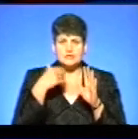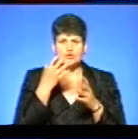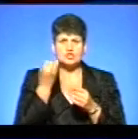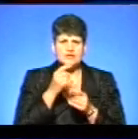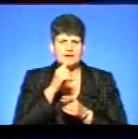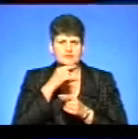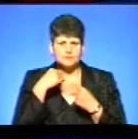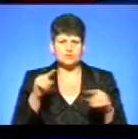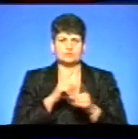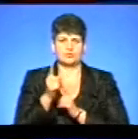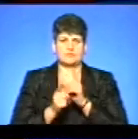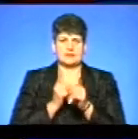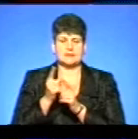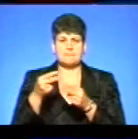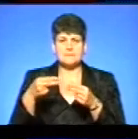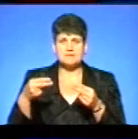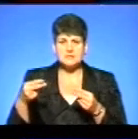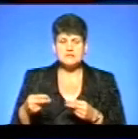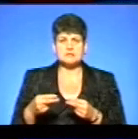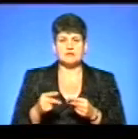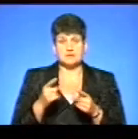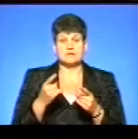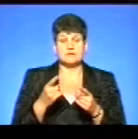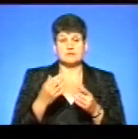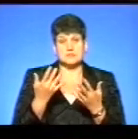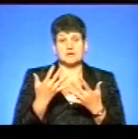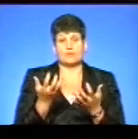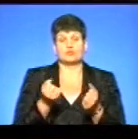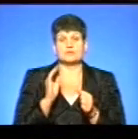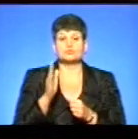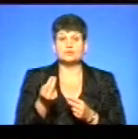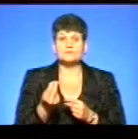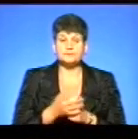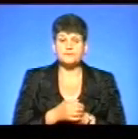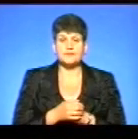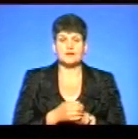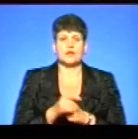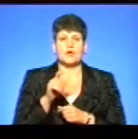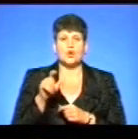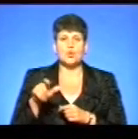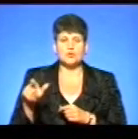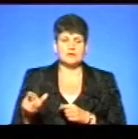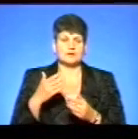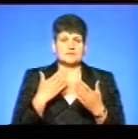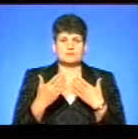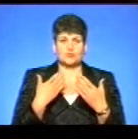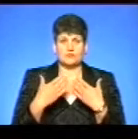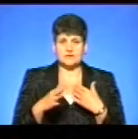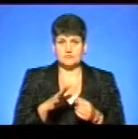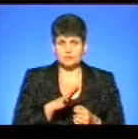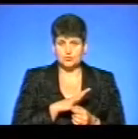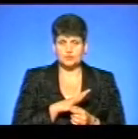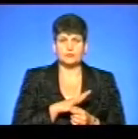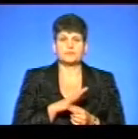кардинальніше. Підписав, маєш стільки, стільки і отримати. Самі пацієнти, з якими ми поспілкувалися в Тернопільській амбулаторії